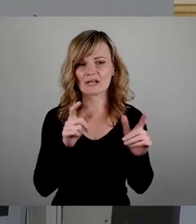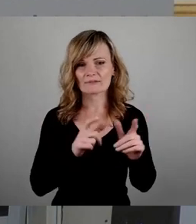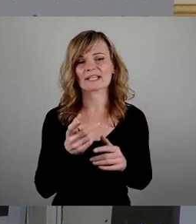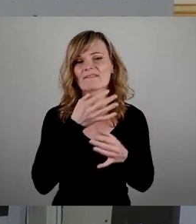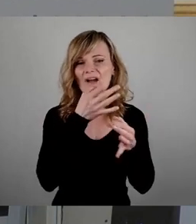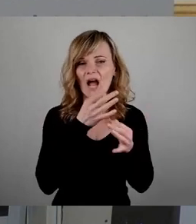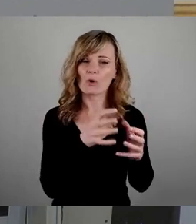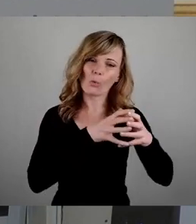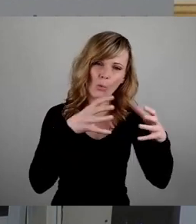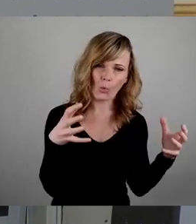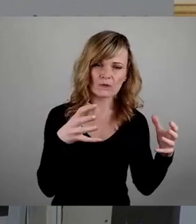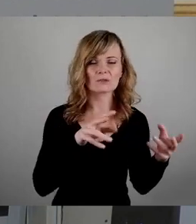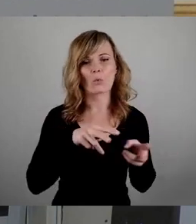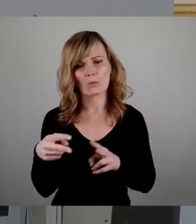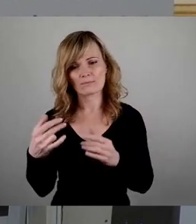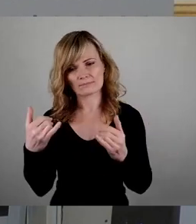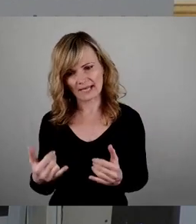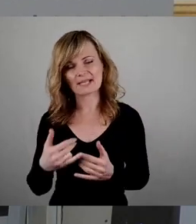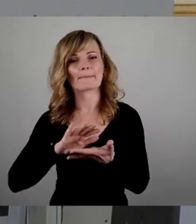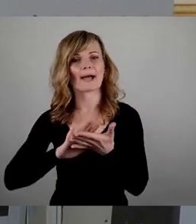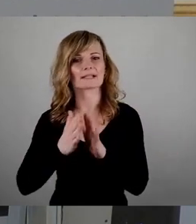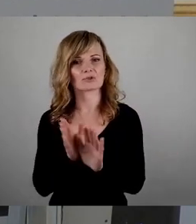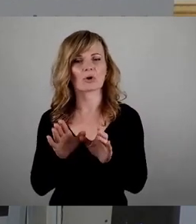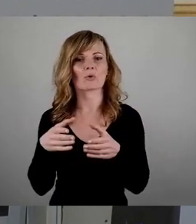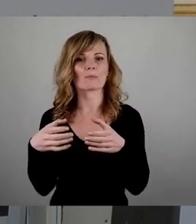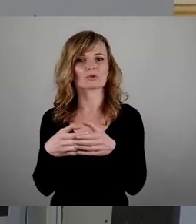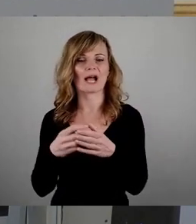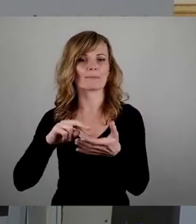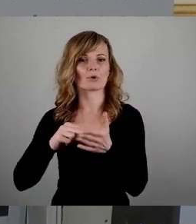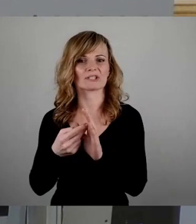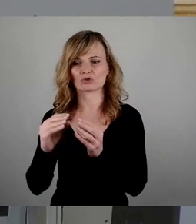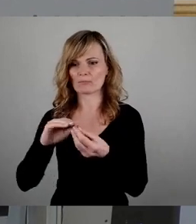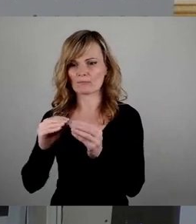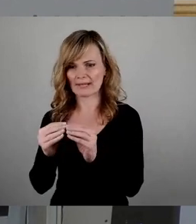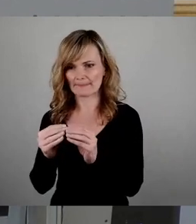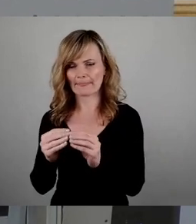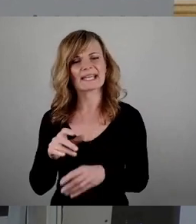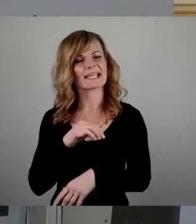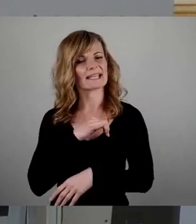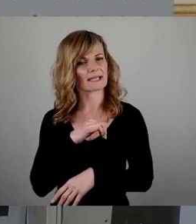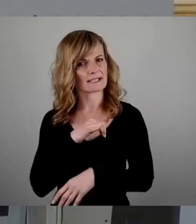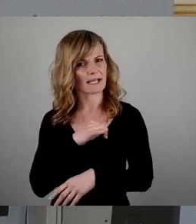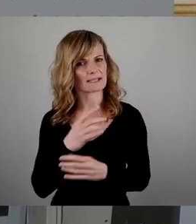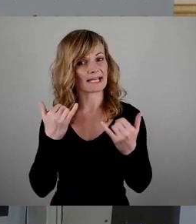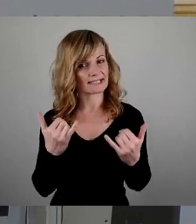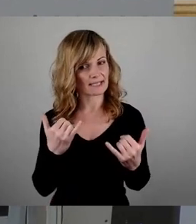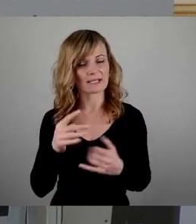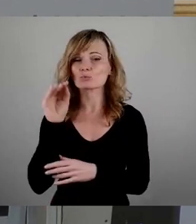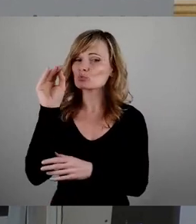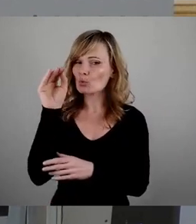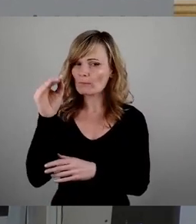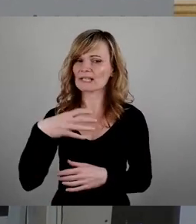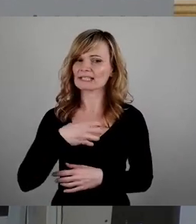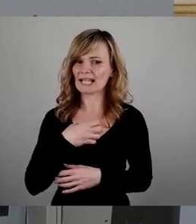zu sehr praktischen kommunalpolitischen Problemen. Ich finde das sehr interessant, jetzt, wo es um die Zukunft der Dresdner Bäder im